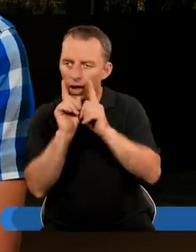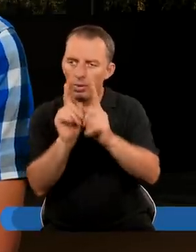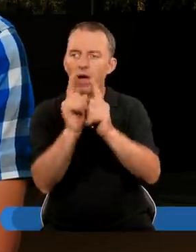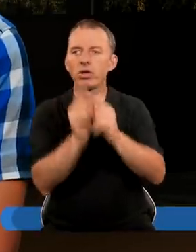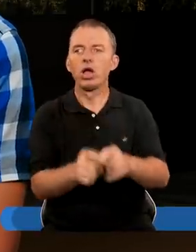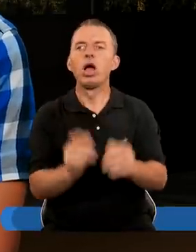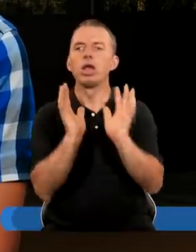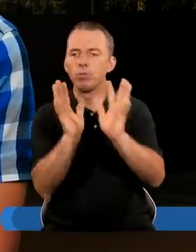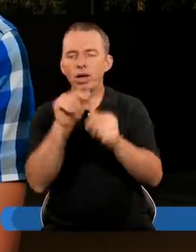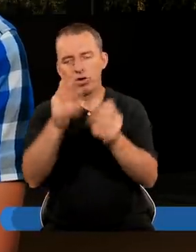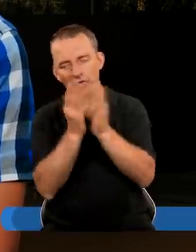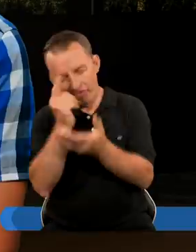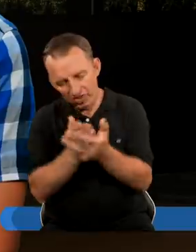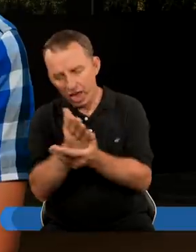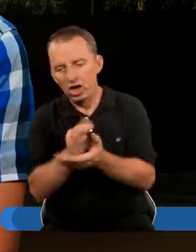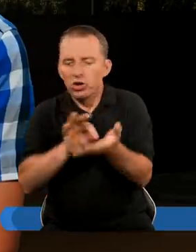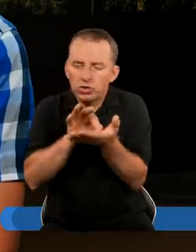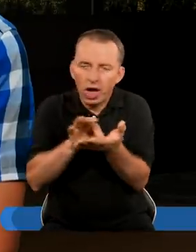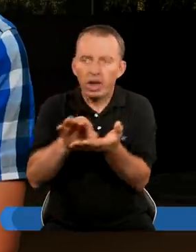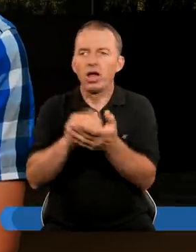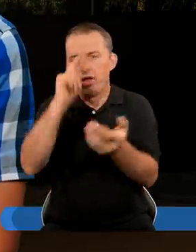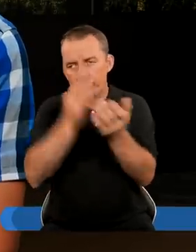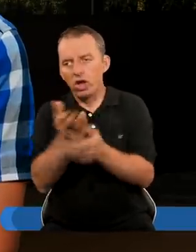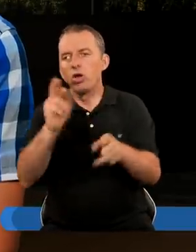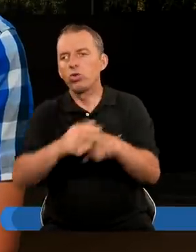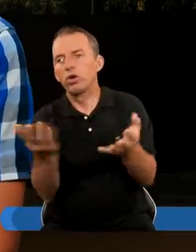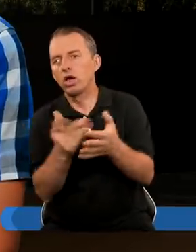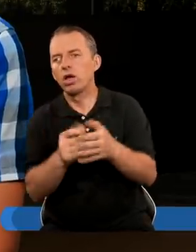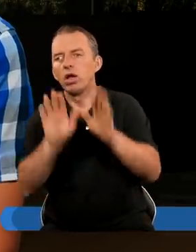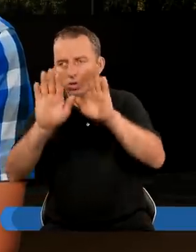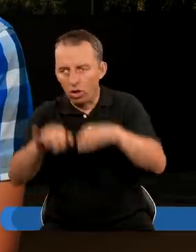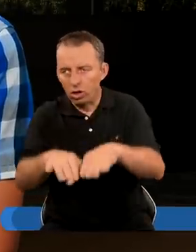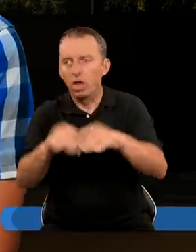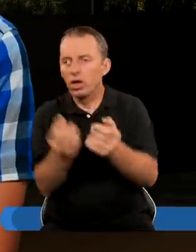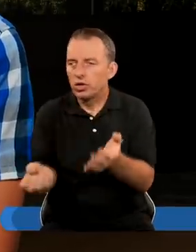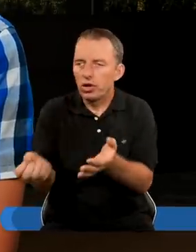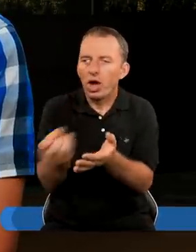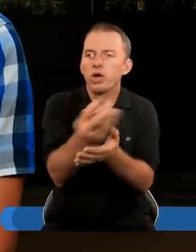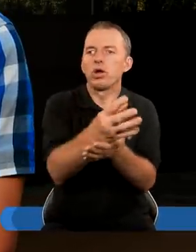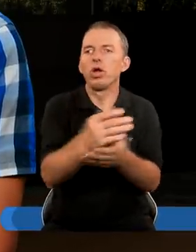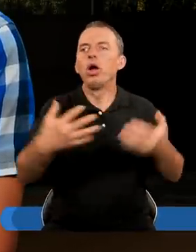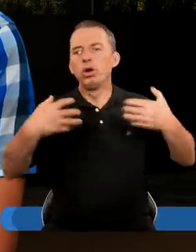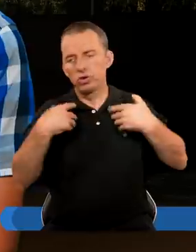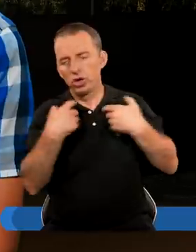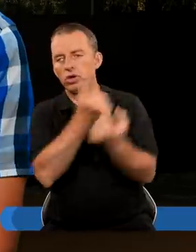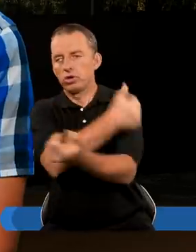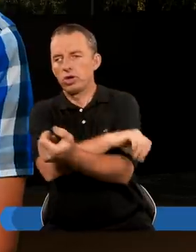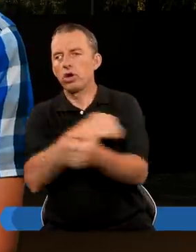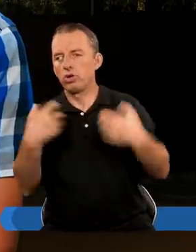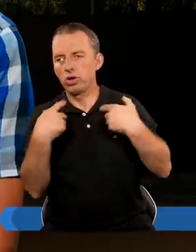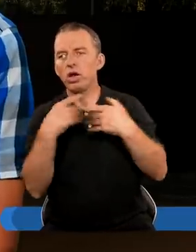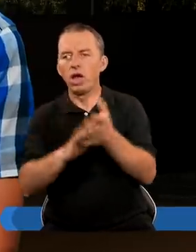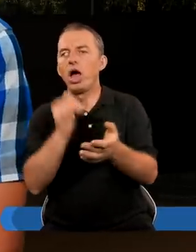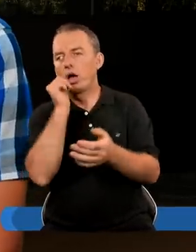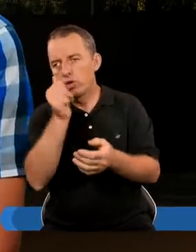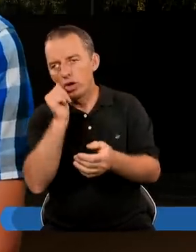Aby tak naprawdę Dbać o tę wiarę O te ziarenka Wiary Które gdzieś tam w nas zostały zasiane I po prostu żyć chrześcijańskim